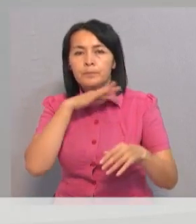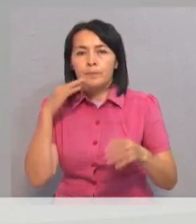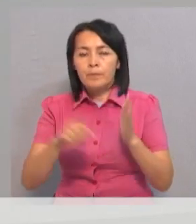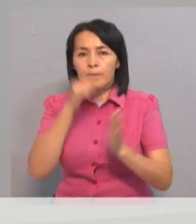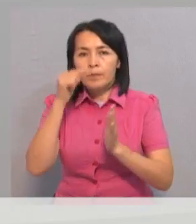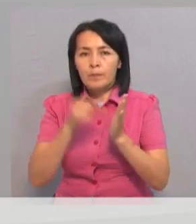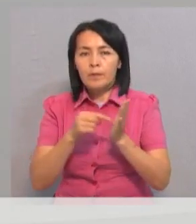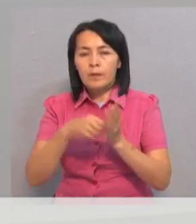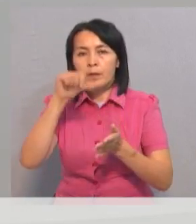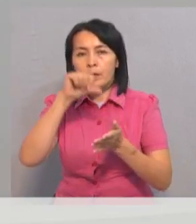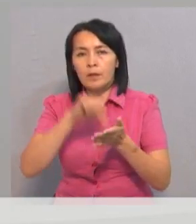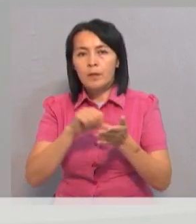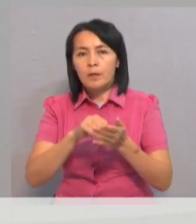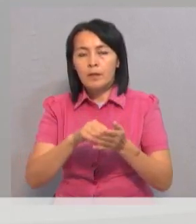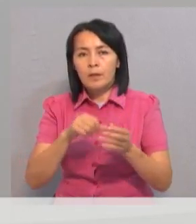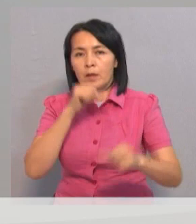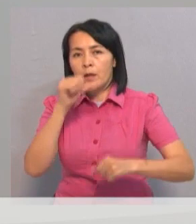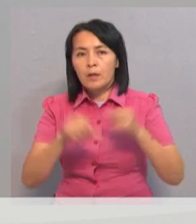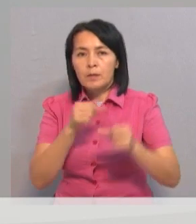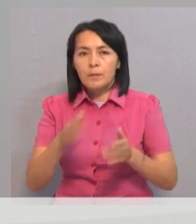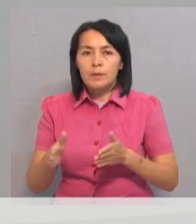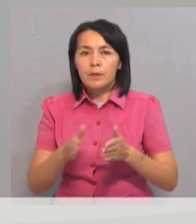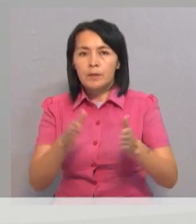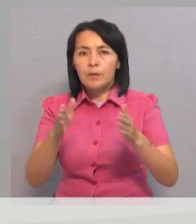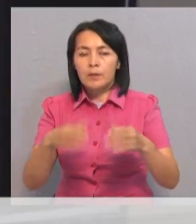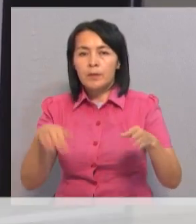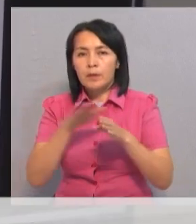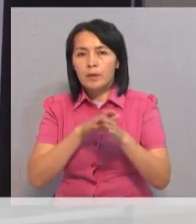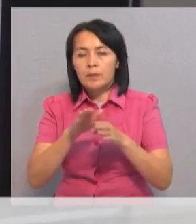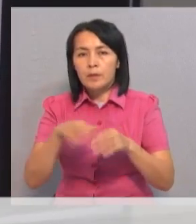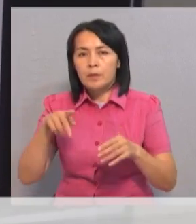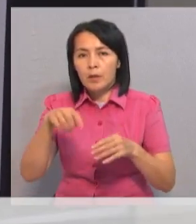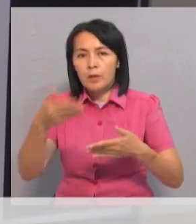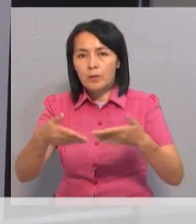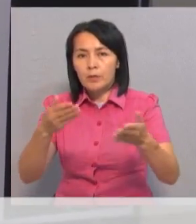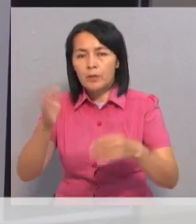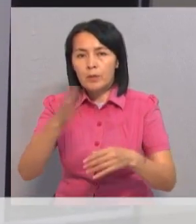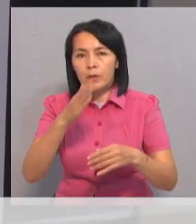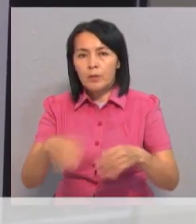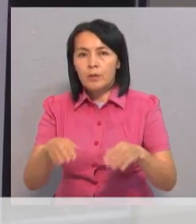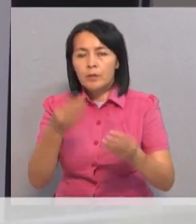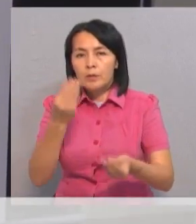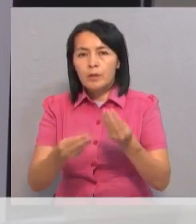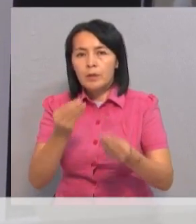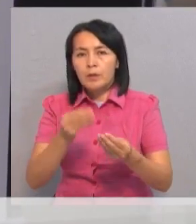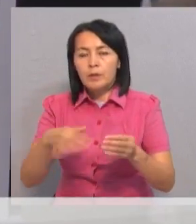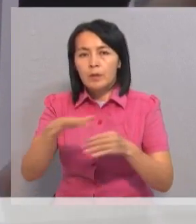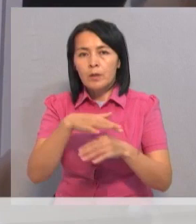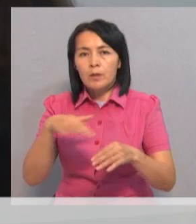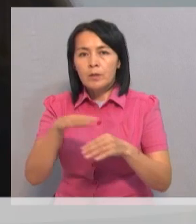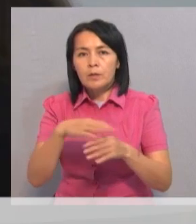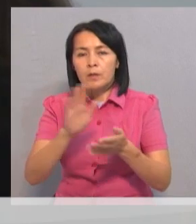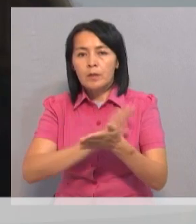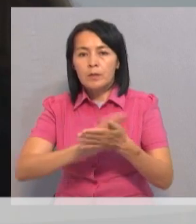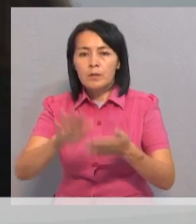вопросов, касающихся асфальтирования дорог, организации тротуаров, разрушение детской игровой площадки, очистки